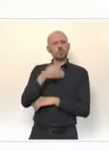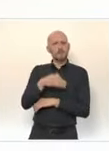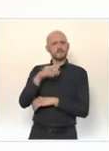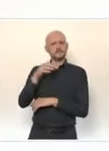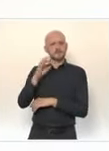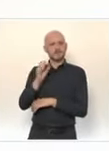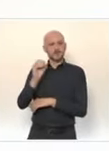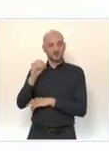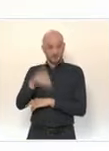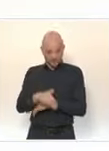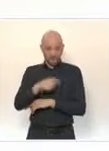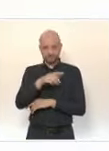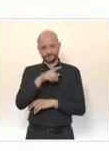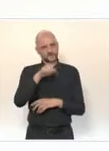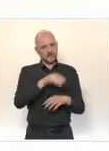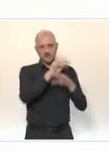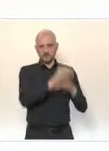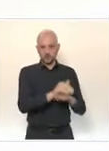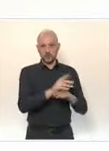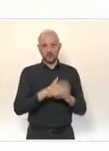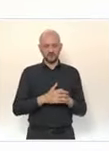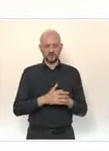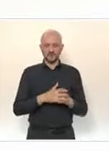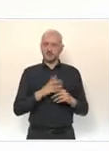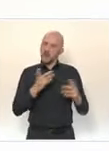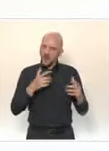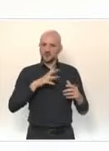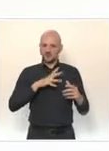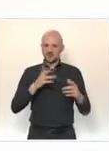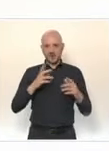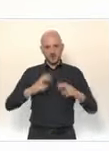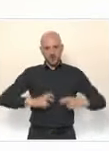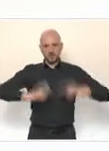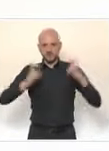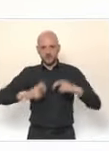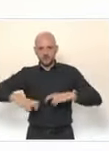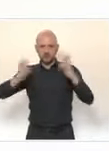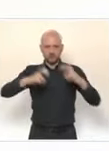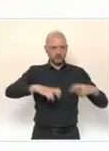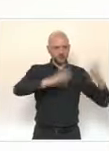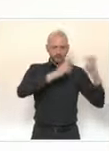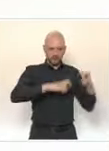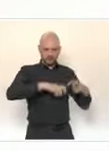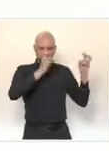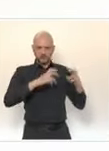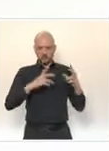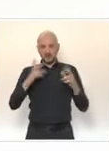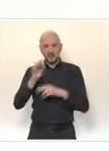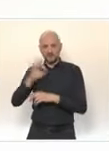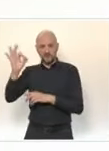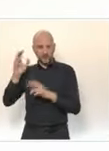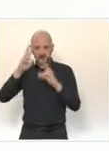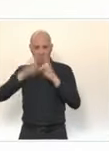font face à des vagues successives sans lien avec ce qui se passe en métropole. C'est le cas aujourd'hui en Guyane, en